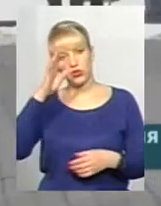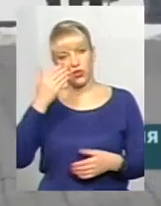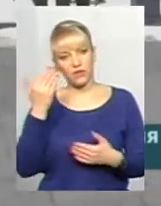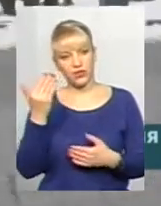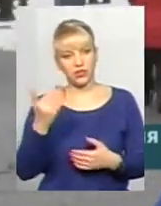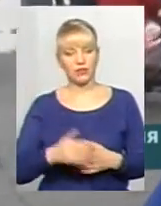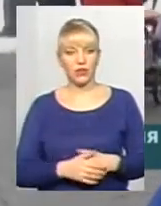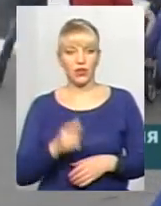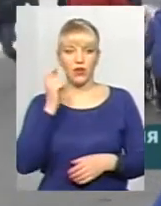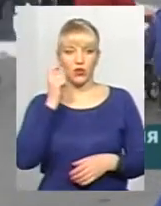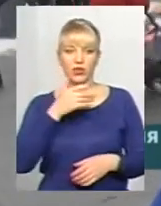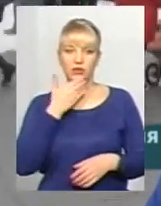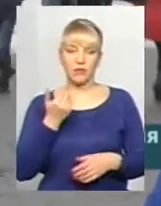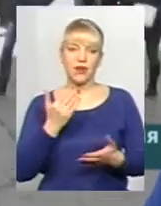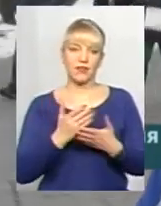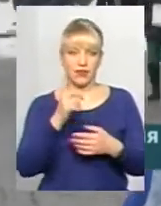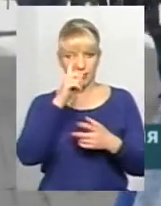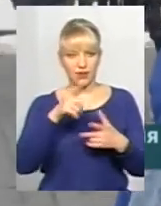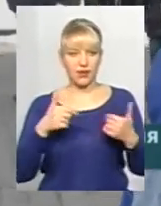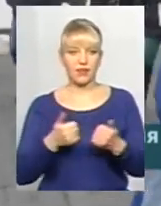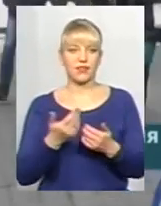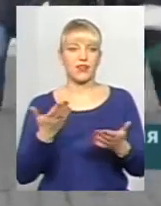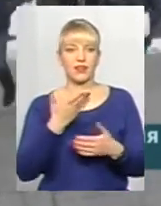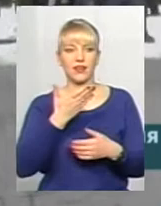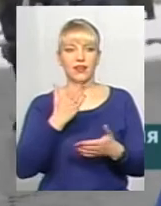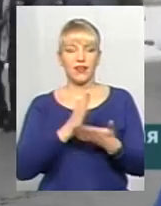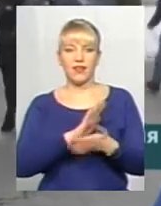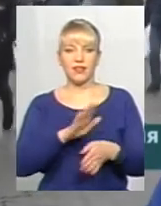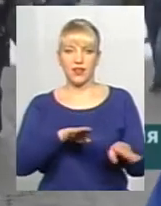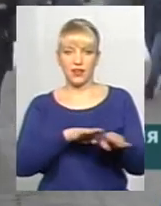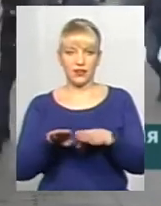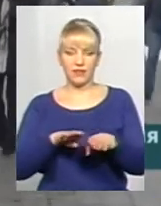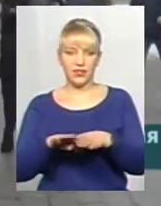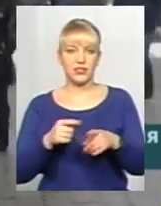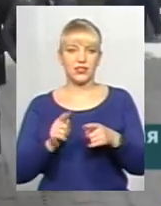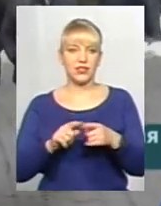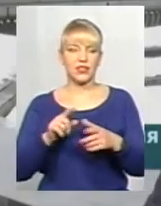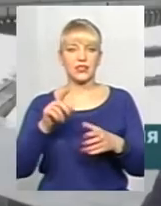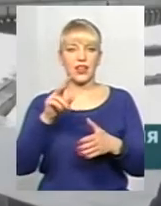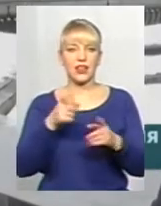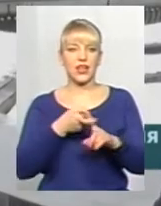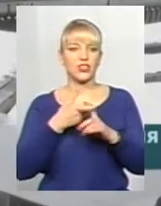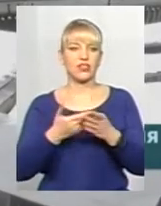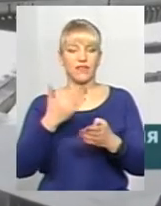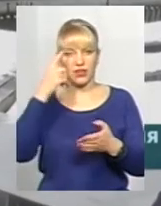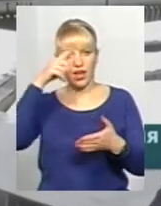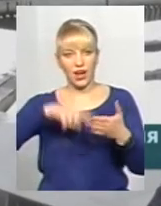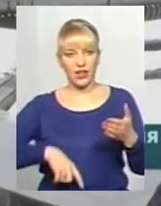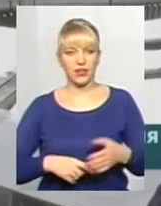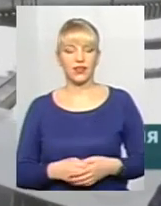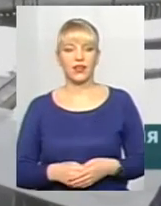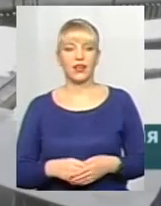країні немає, є країни, в яких є нерівність. Це також може заважати від релігії. Я вважаю, що нерівні.